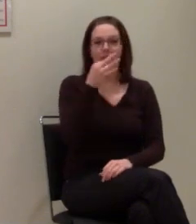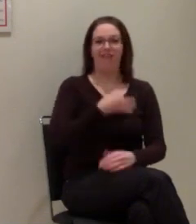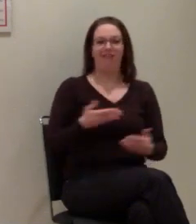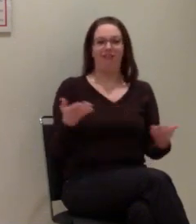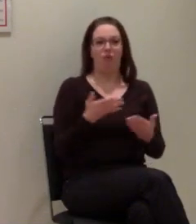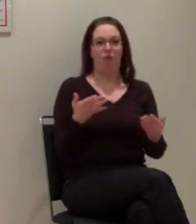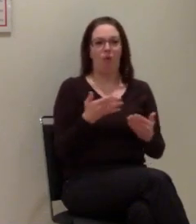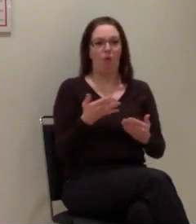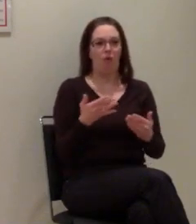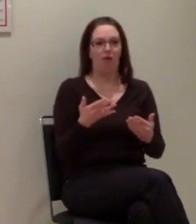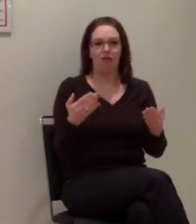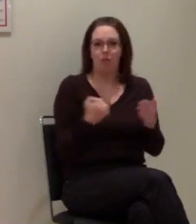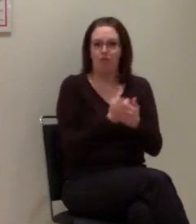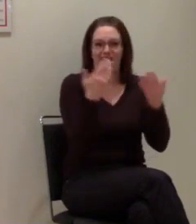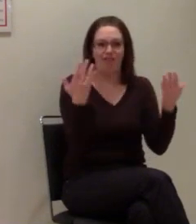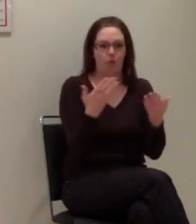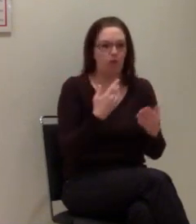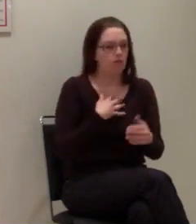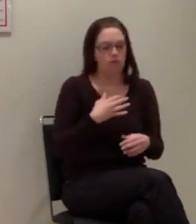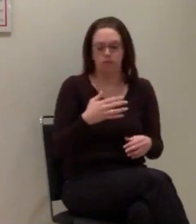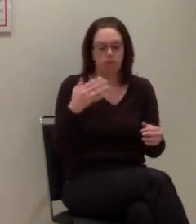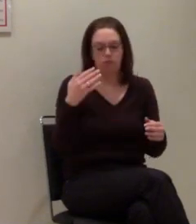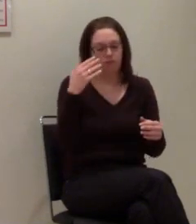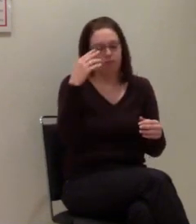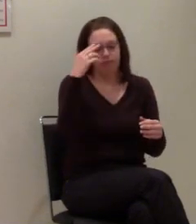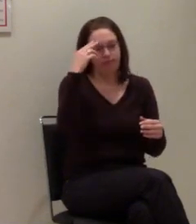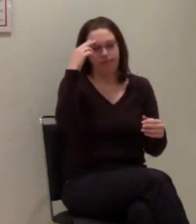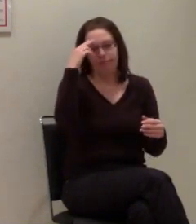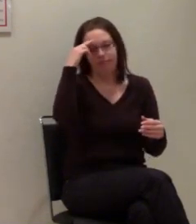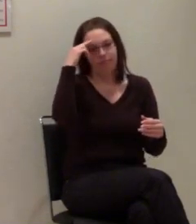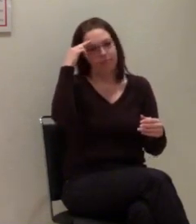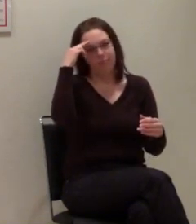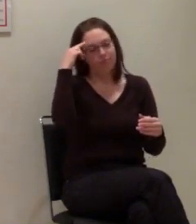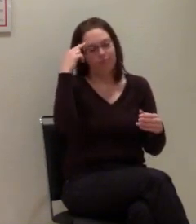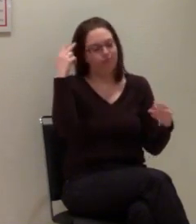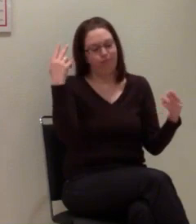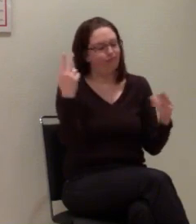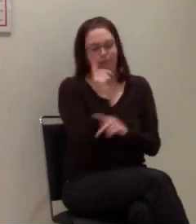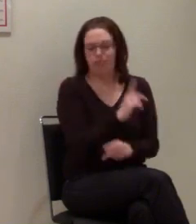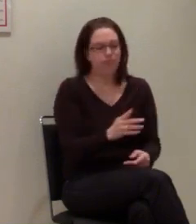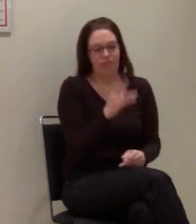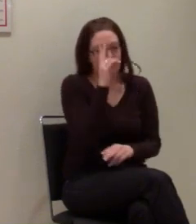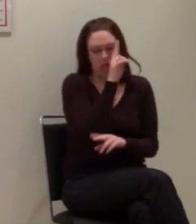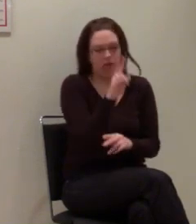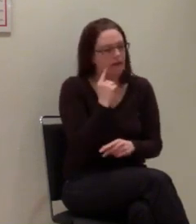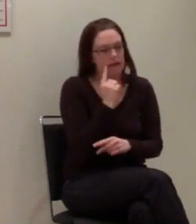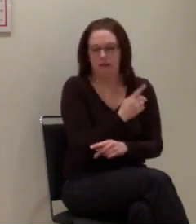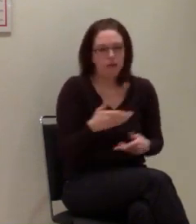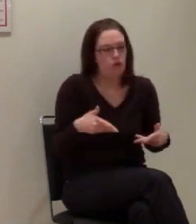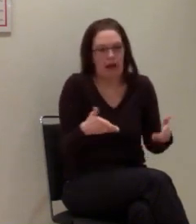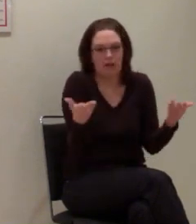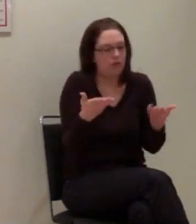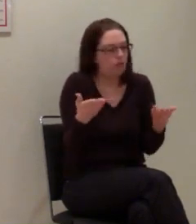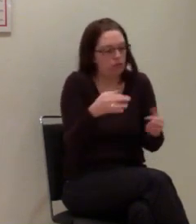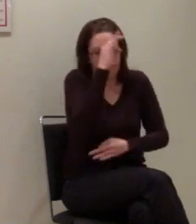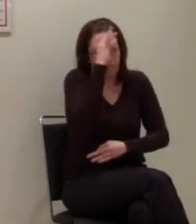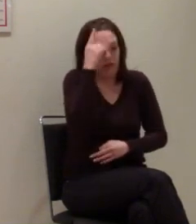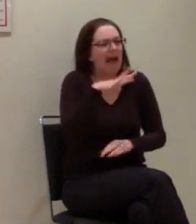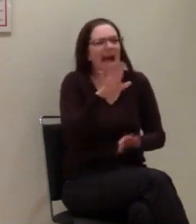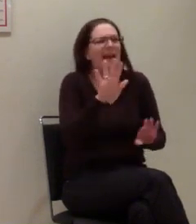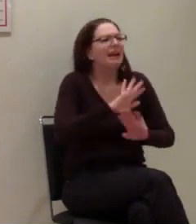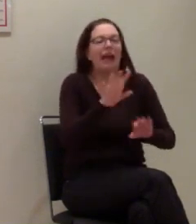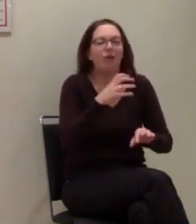wo ich wäre, wo der Unfall passiert ist. Das konnte ich leider in dem Moment nicht mehr sagen, weil ich absolut nicht wusste, wo die Straße ist. Mir sagte man, das wäre kein Problem,